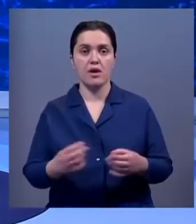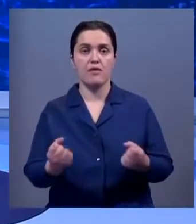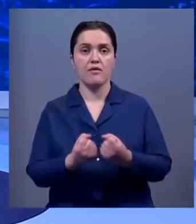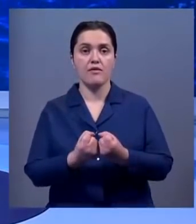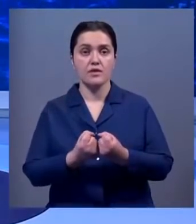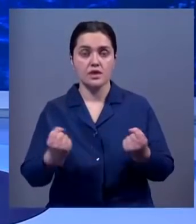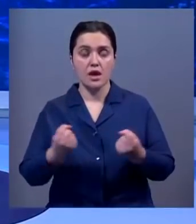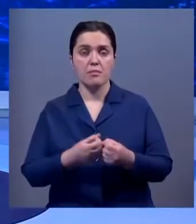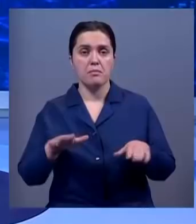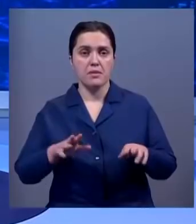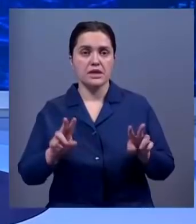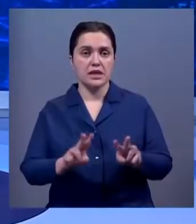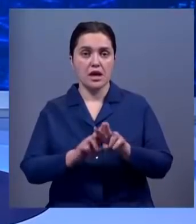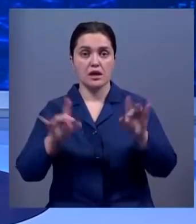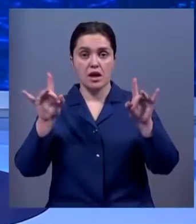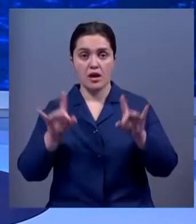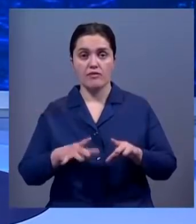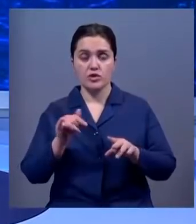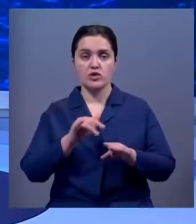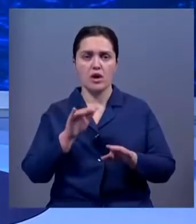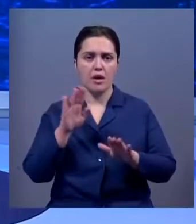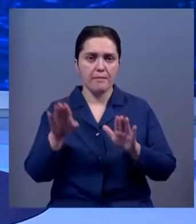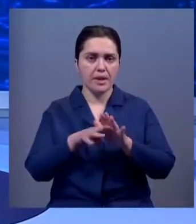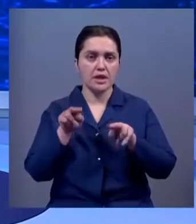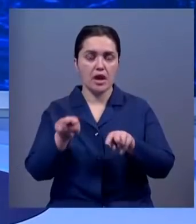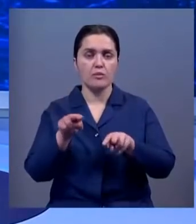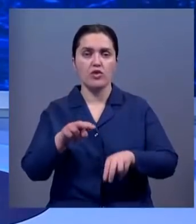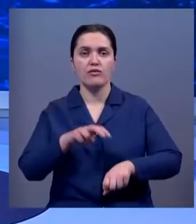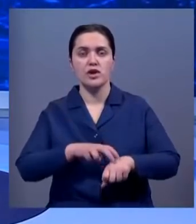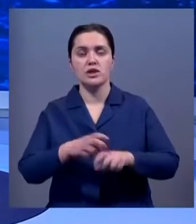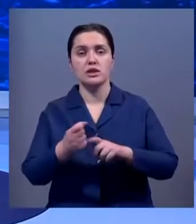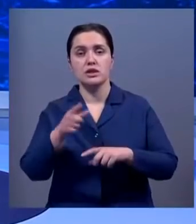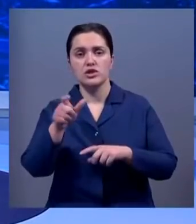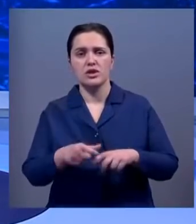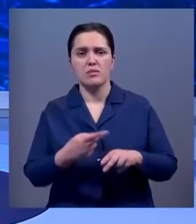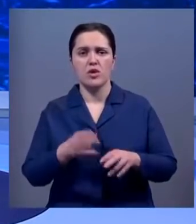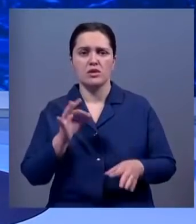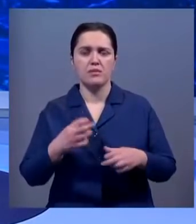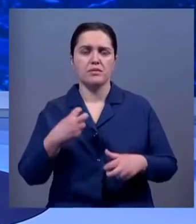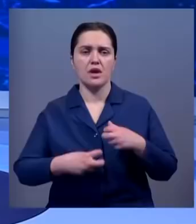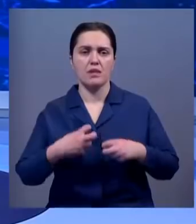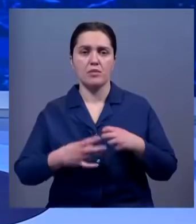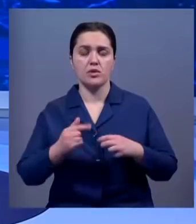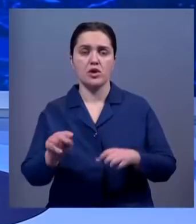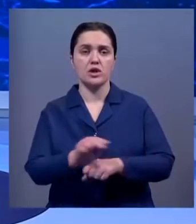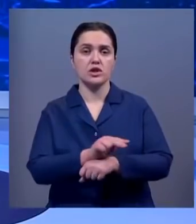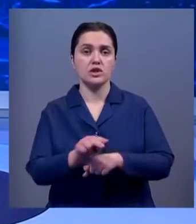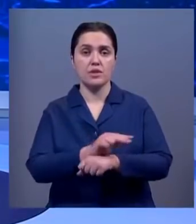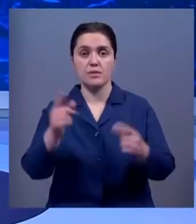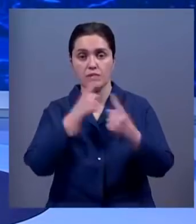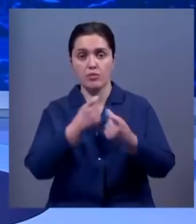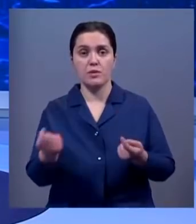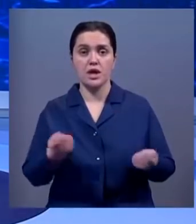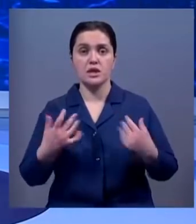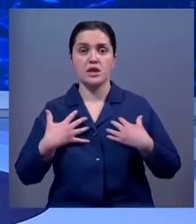из столичных кафе остаются под наблюдением врачей. 11 человек с незначительными травмами на амбулаторном лечении. Об